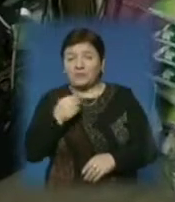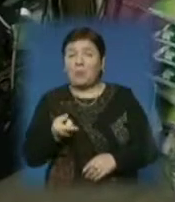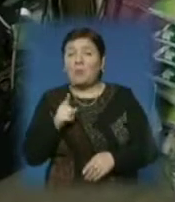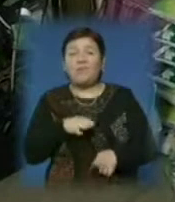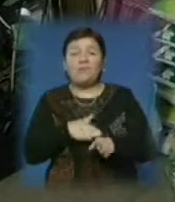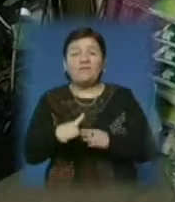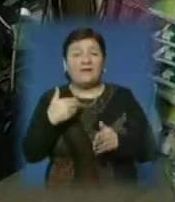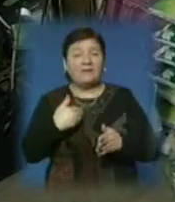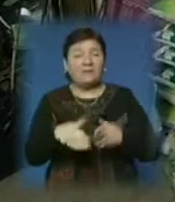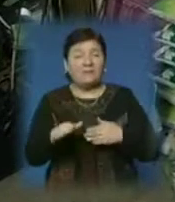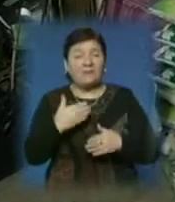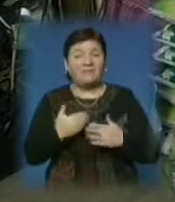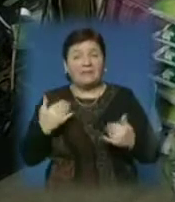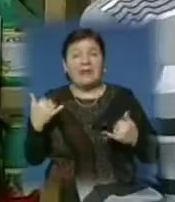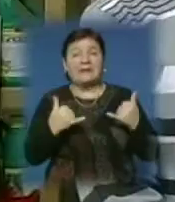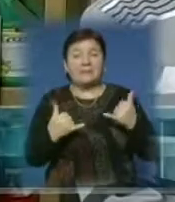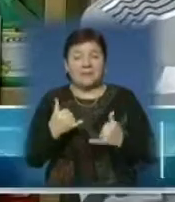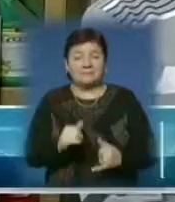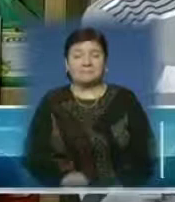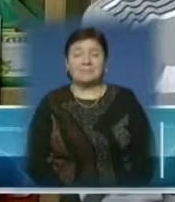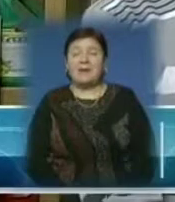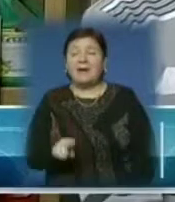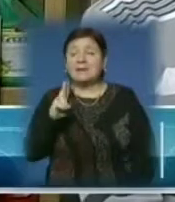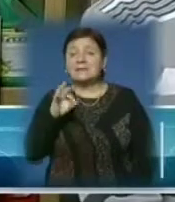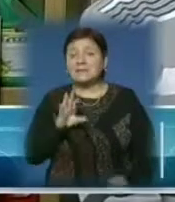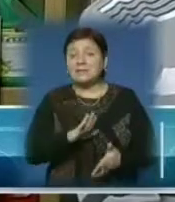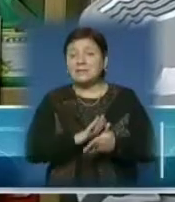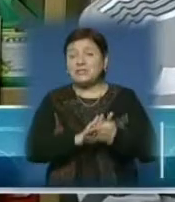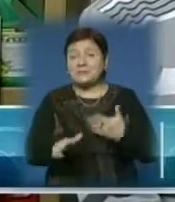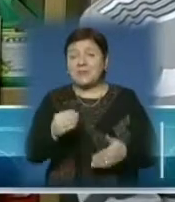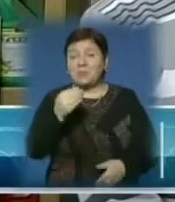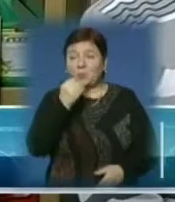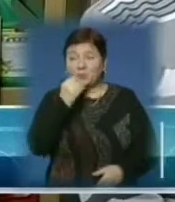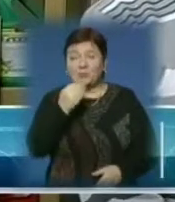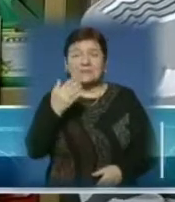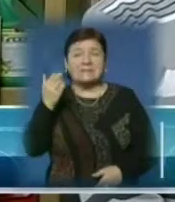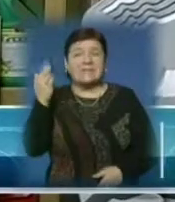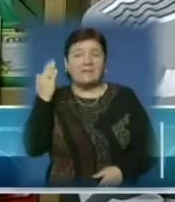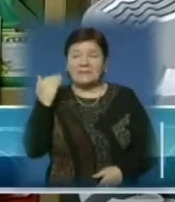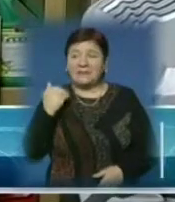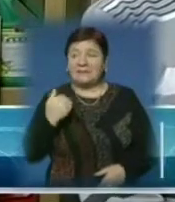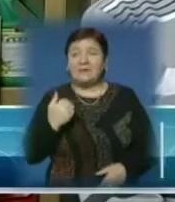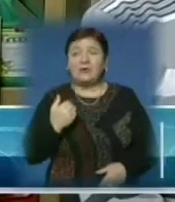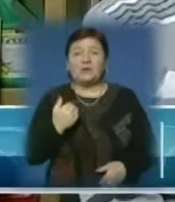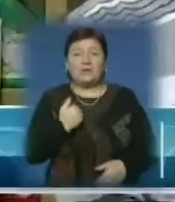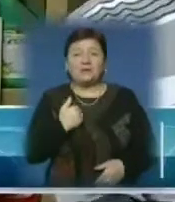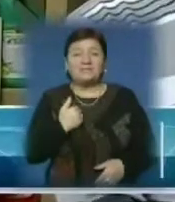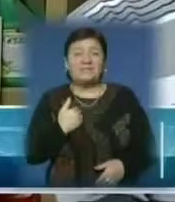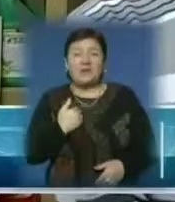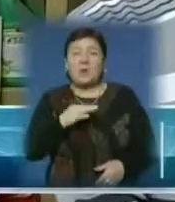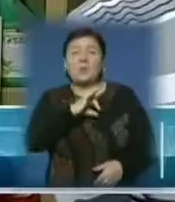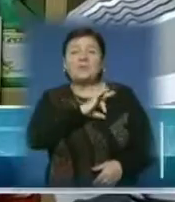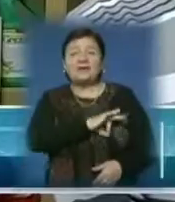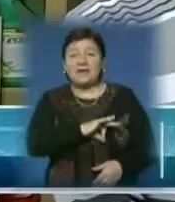повній відмові від хімікатів. Це чистий продукт, який іздавна наші предки його употребляли. Це